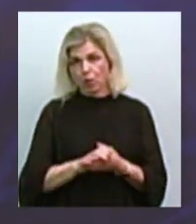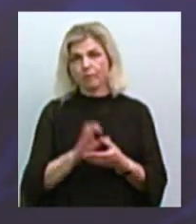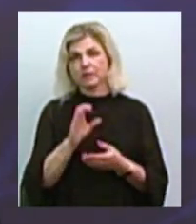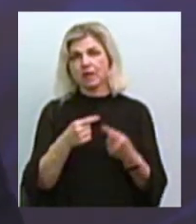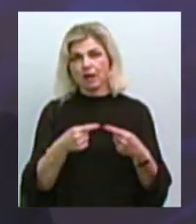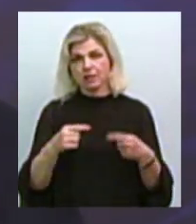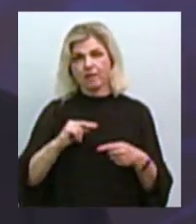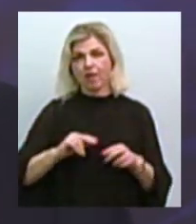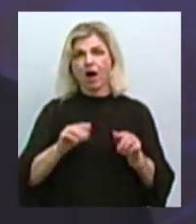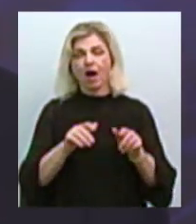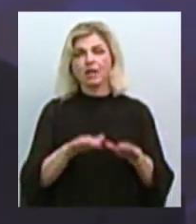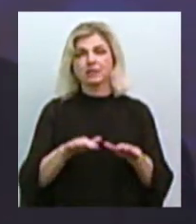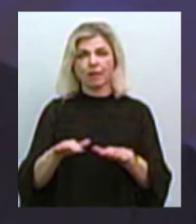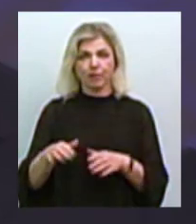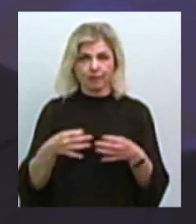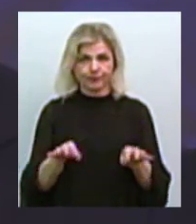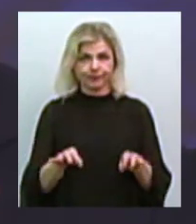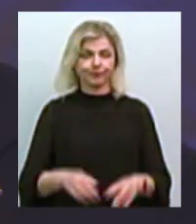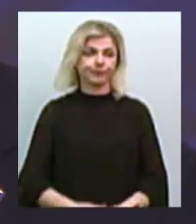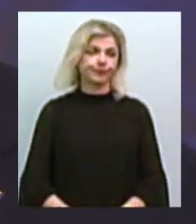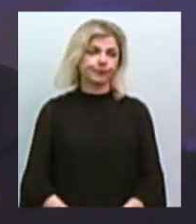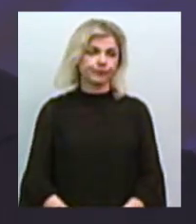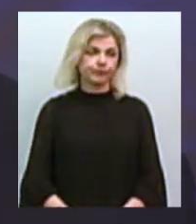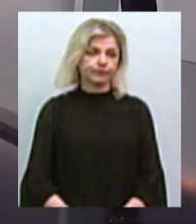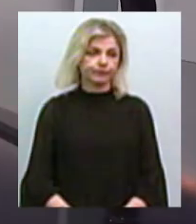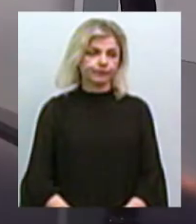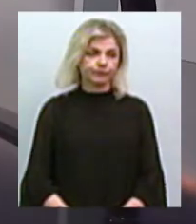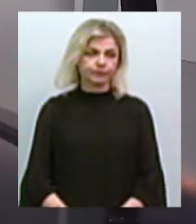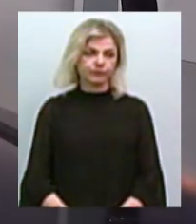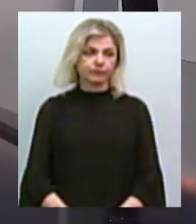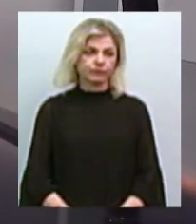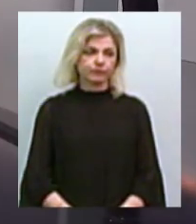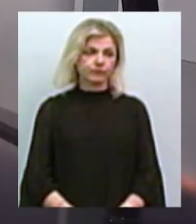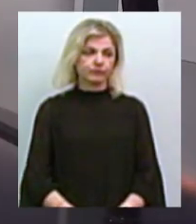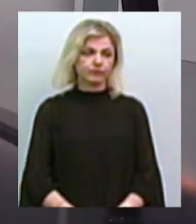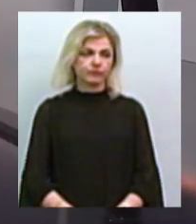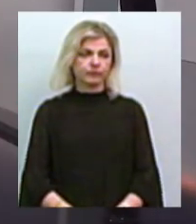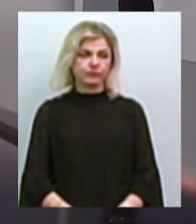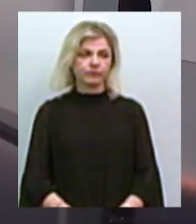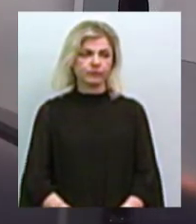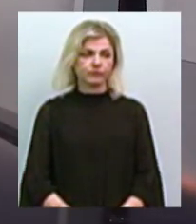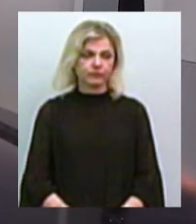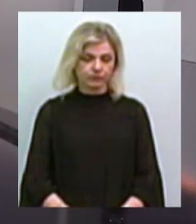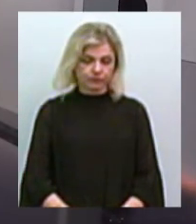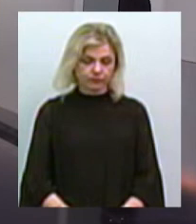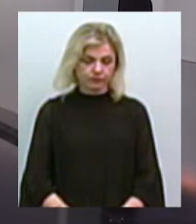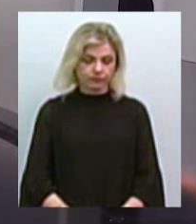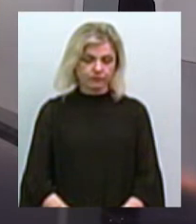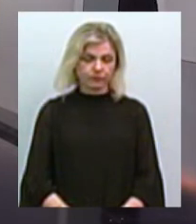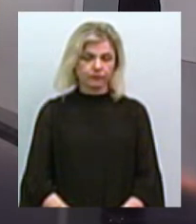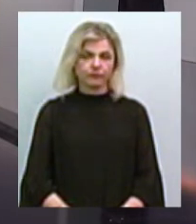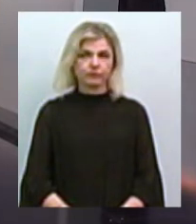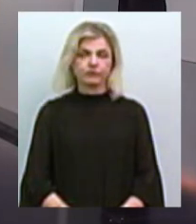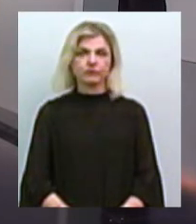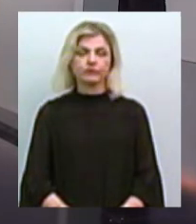вакансіями. І в тому числі тими вакансіями, про які сьогодні ви ставите питання. Дякую. Андрій Тюрін, власне. Пане